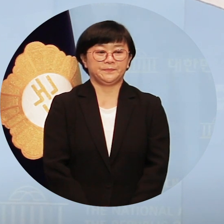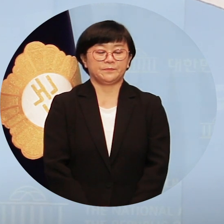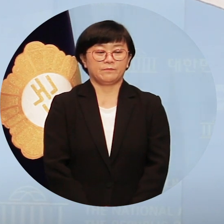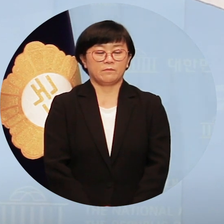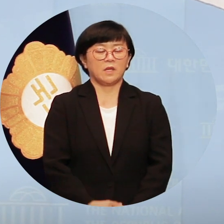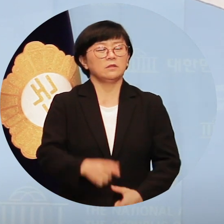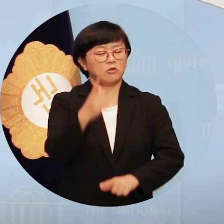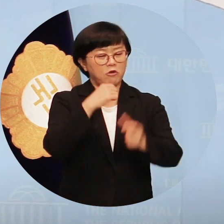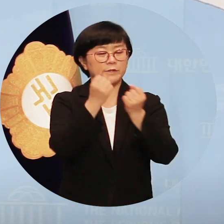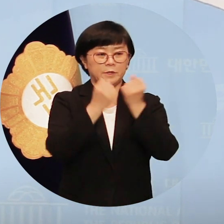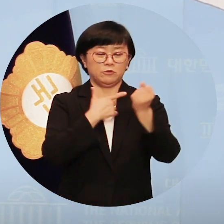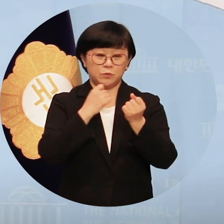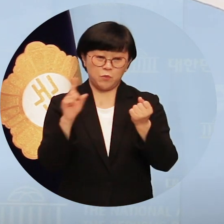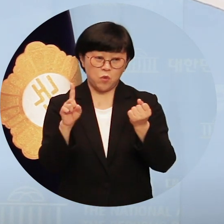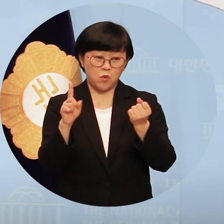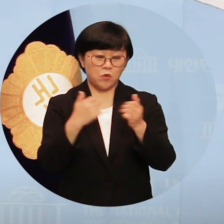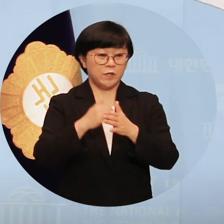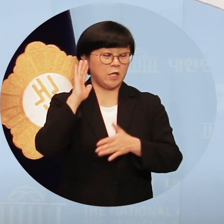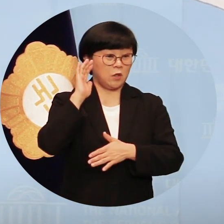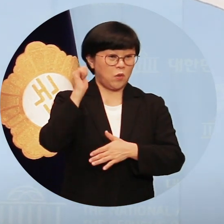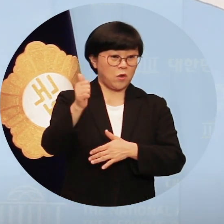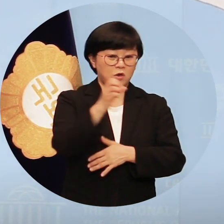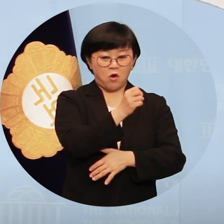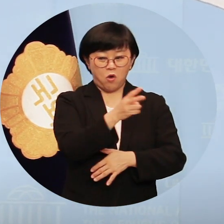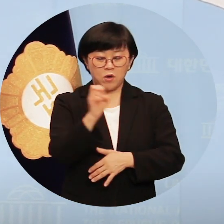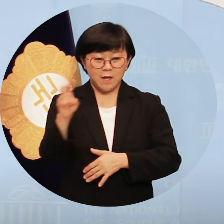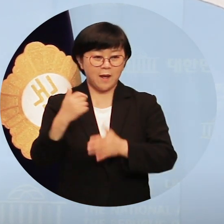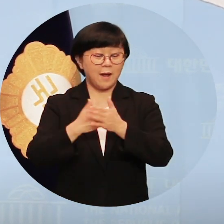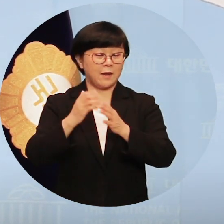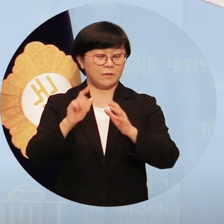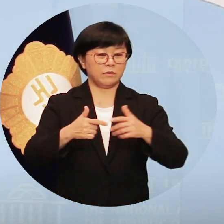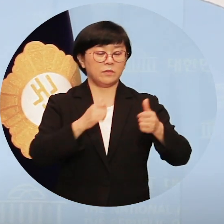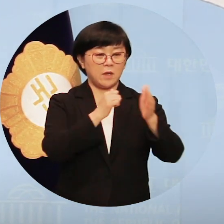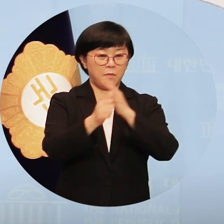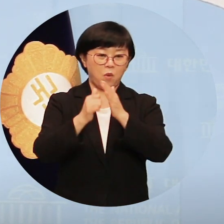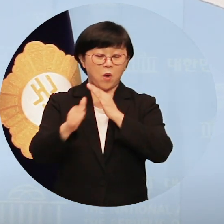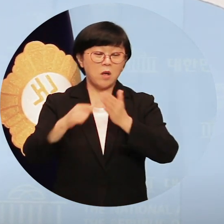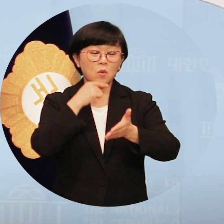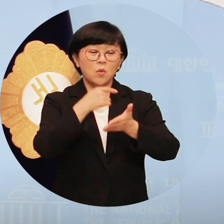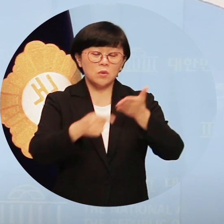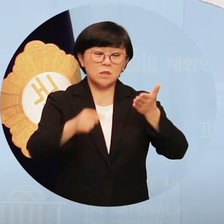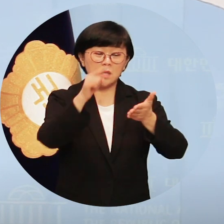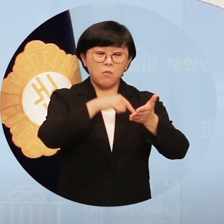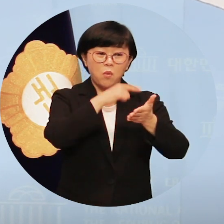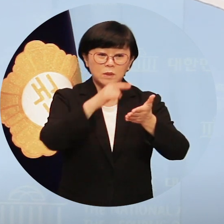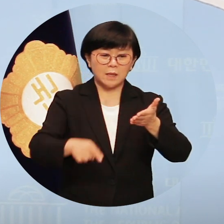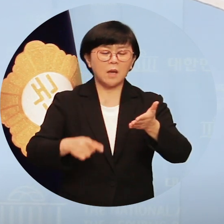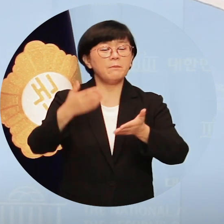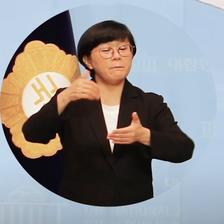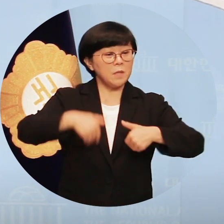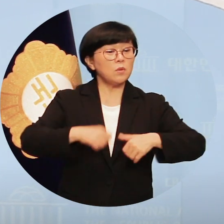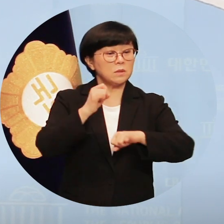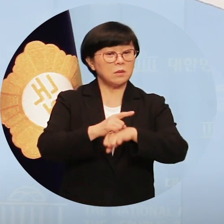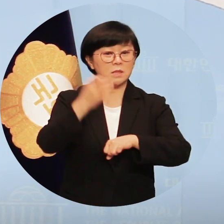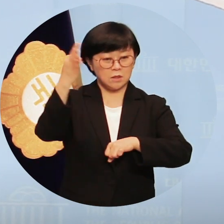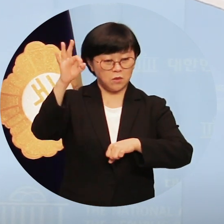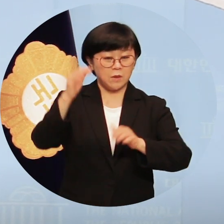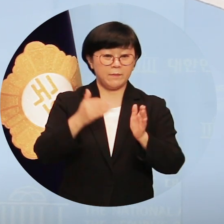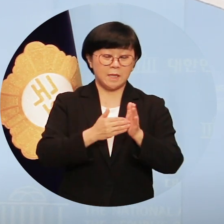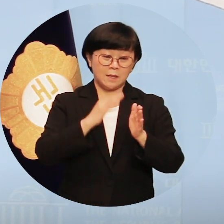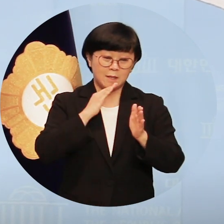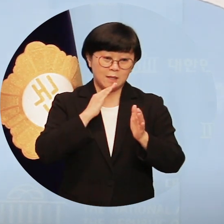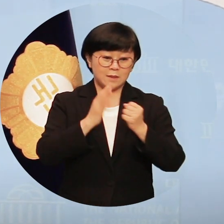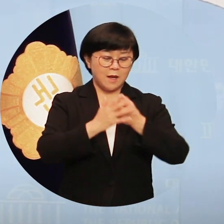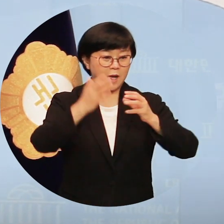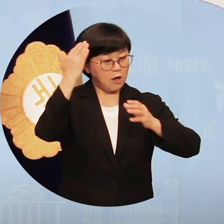대통령과 여야 대표가 모두 손실보상의 필요성을 인정했습니다. 우리나라는 코로나 직접